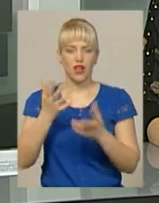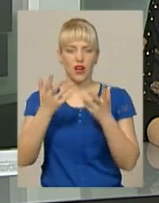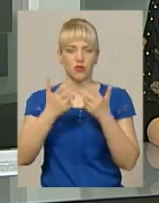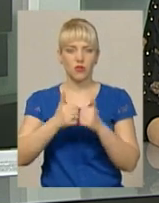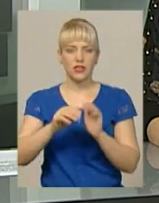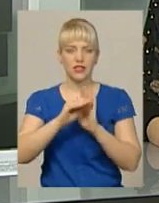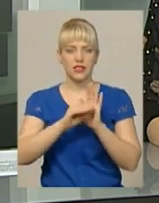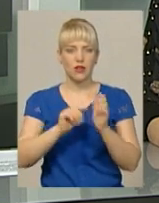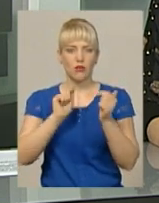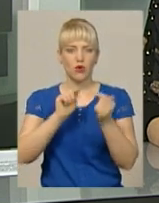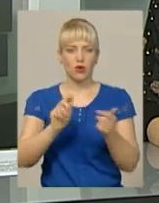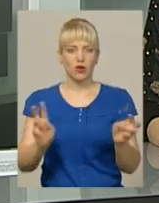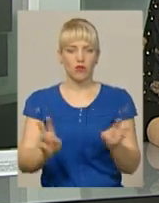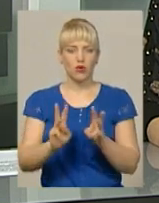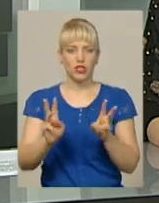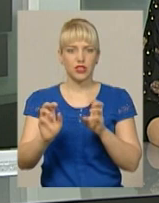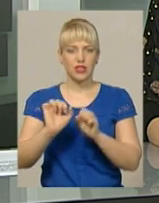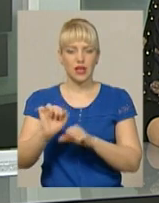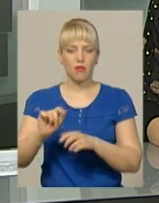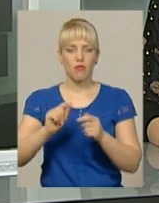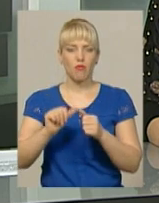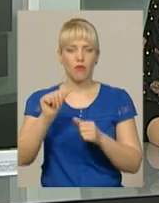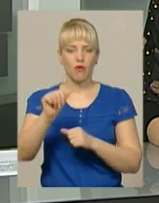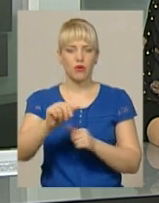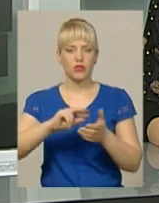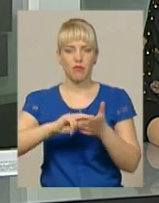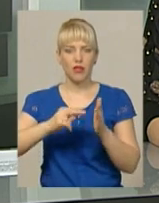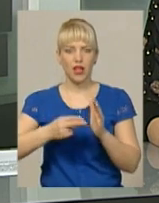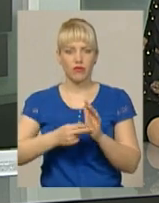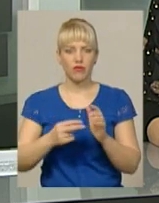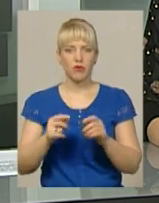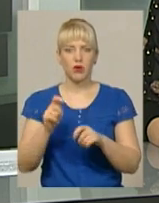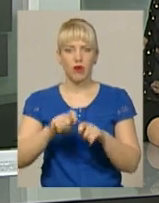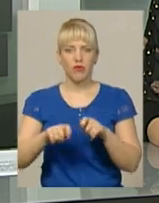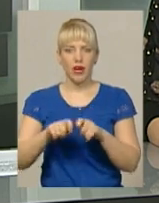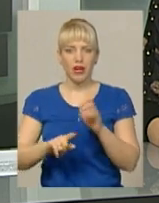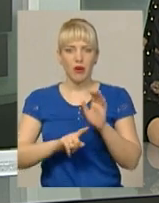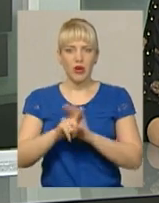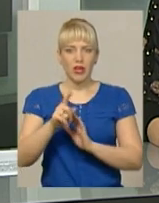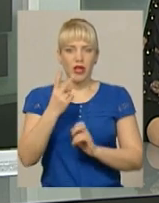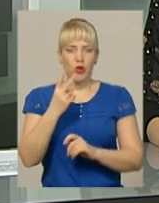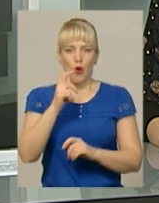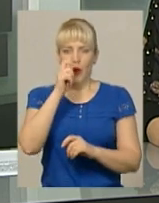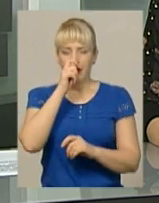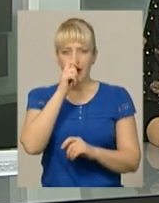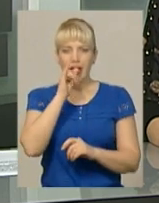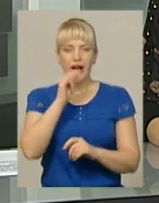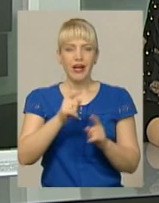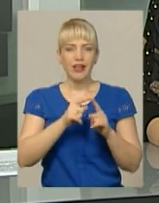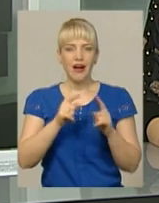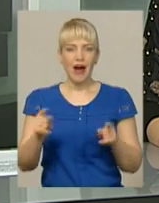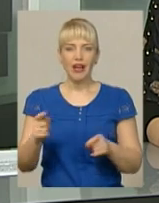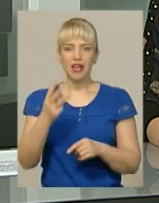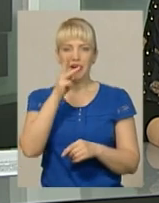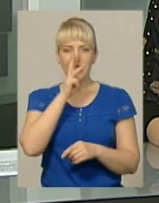пожежного захисту. Нагадаю, позапланові перевірки закладів масового перебування людей в області розпочалися 2 квітня і триватимуть 3